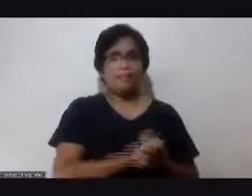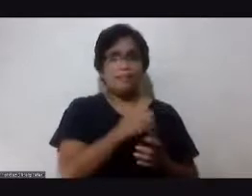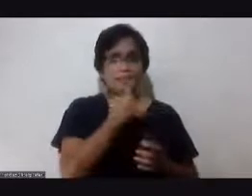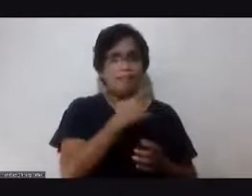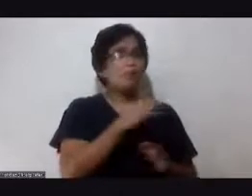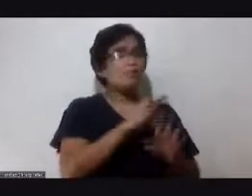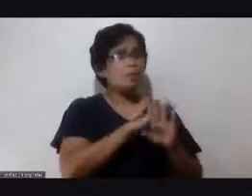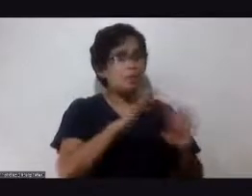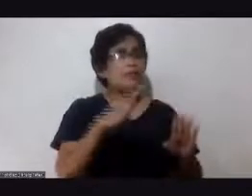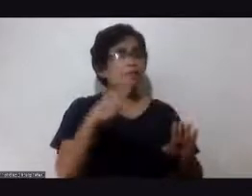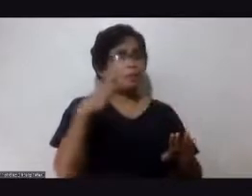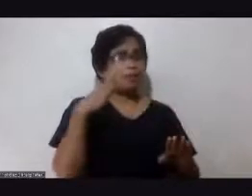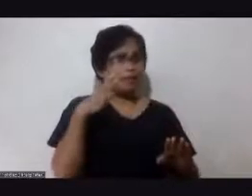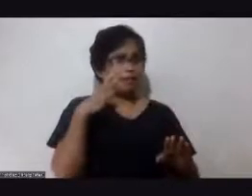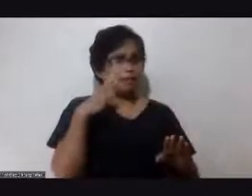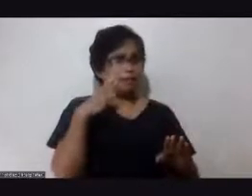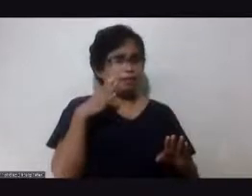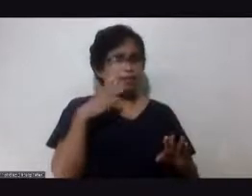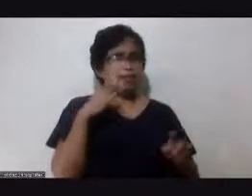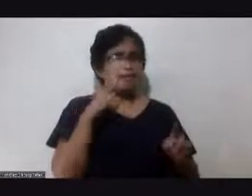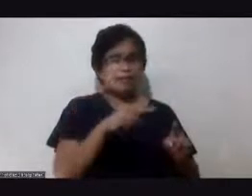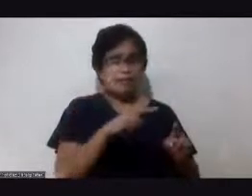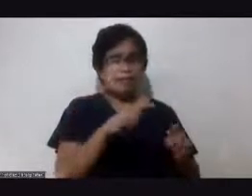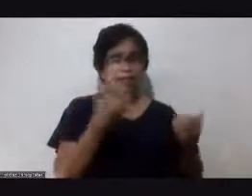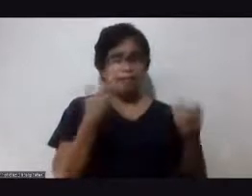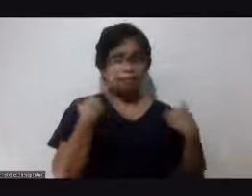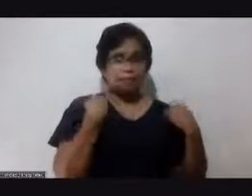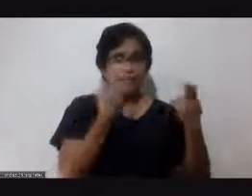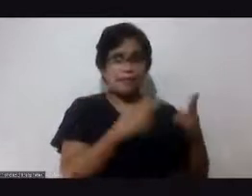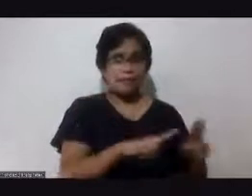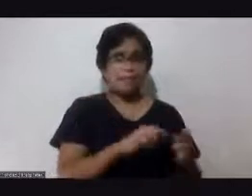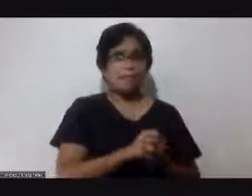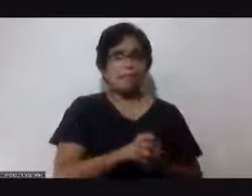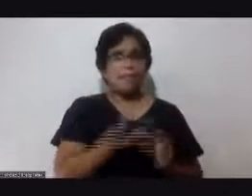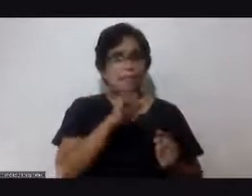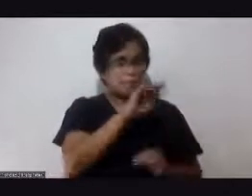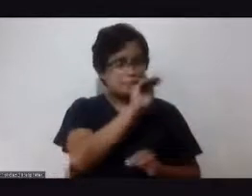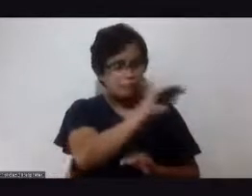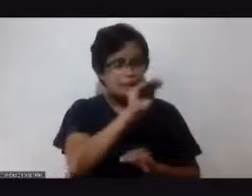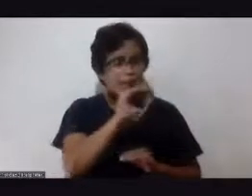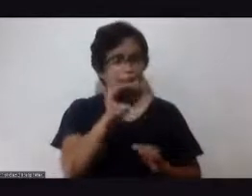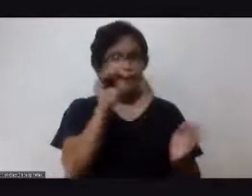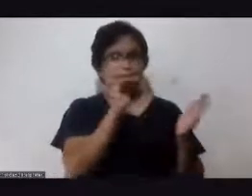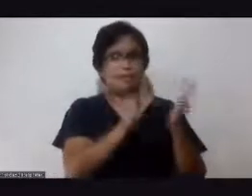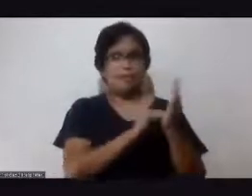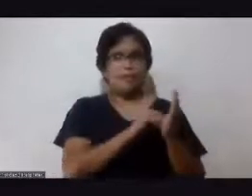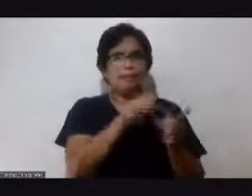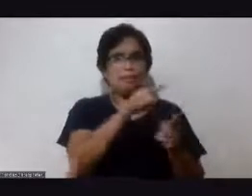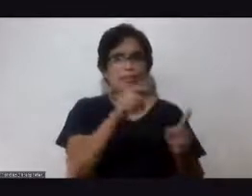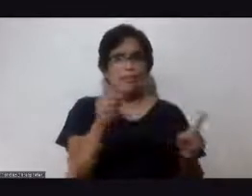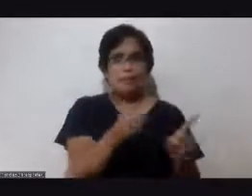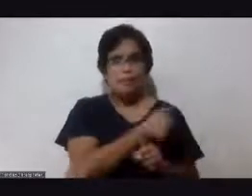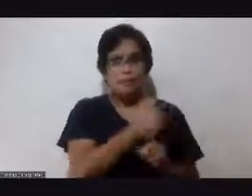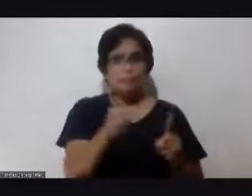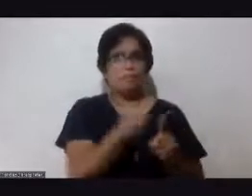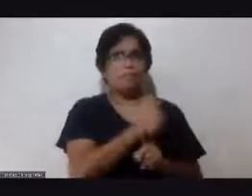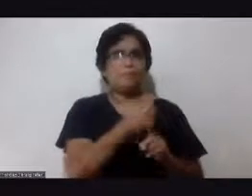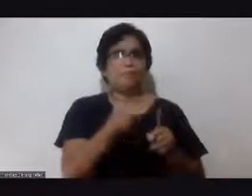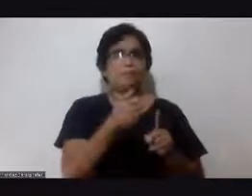umabot dun sa dulo na yun yung mga pagpapaalala sa kanila ulit yung mga naabuso ng ating mga